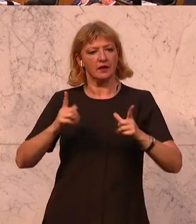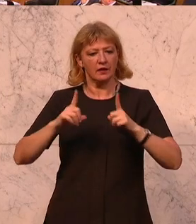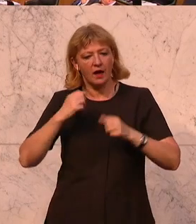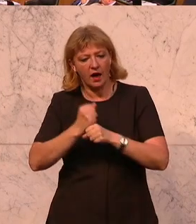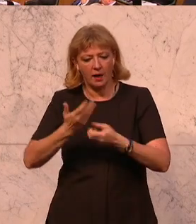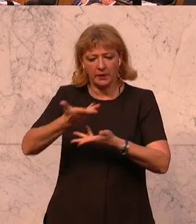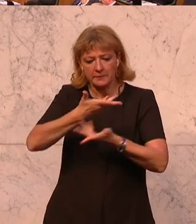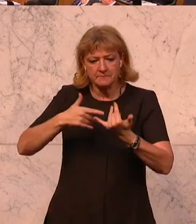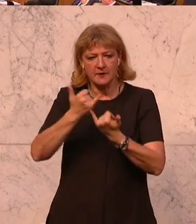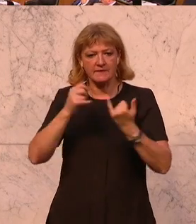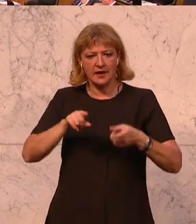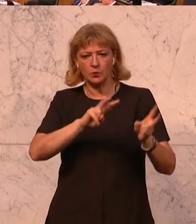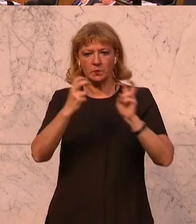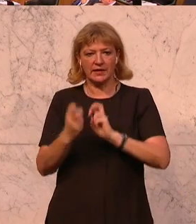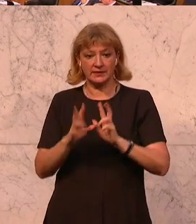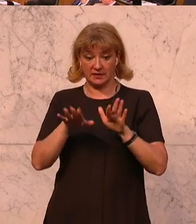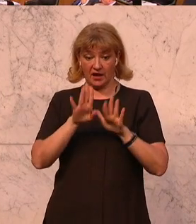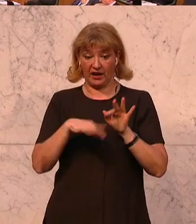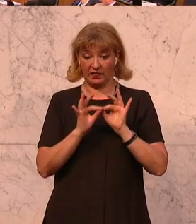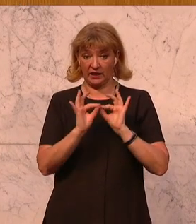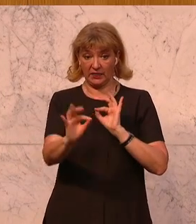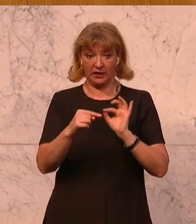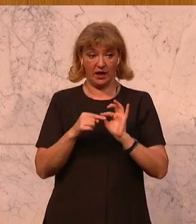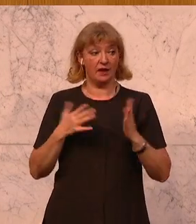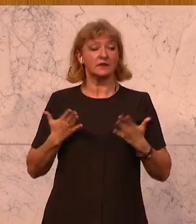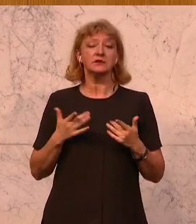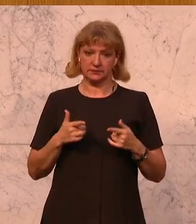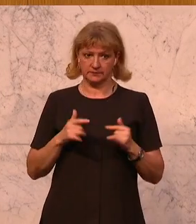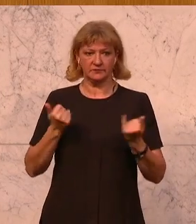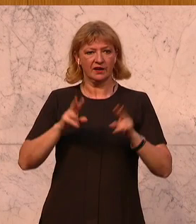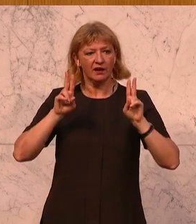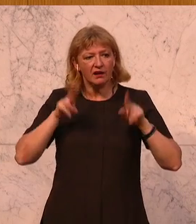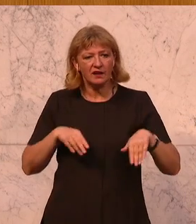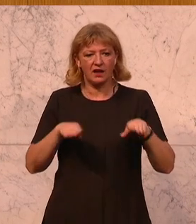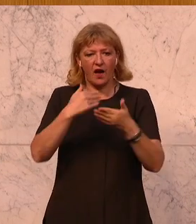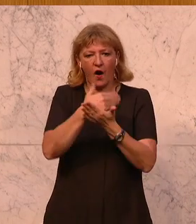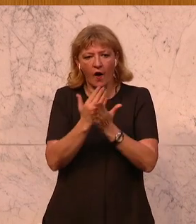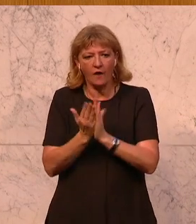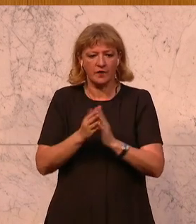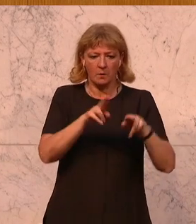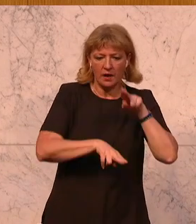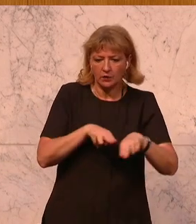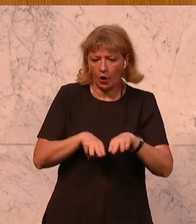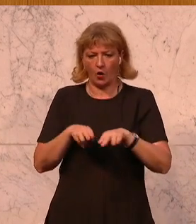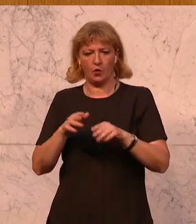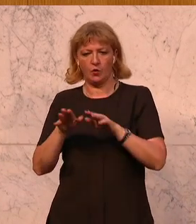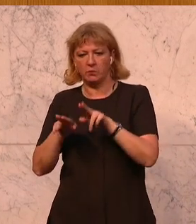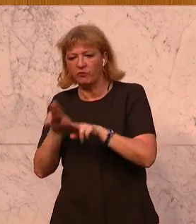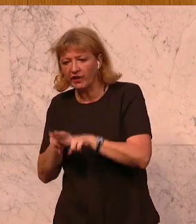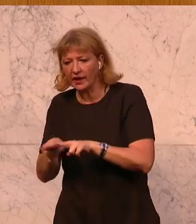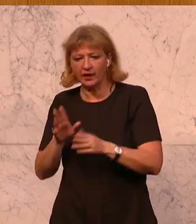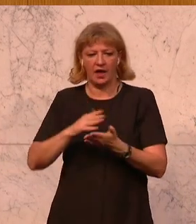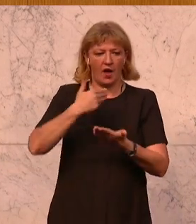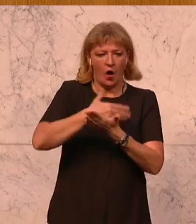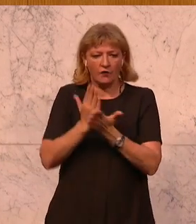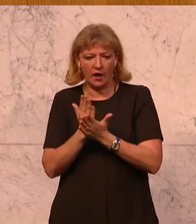Tanja Graf, ÖVP, setzt fort. Deren Ziel es eigentlich ist, eine gerechte Aufteilung von Betreuungs und Pflegeaufgaben zwischen Männern und